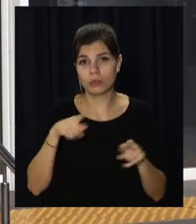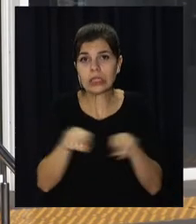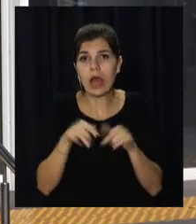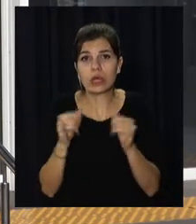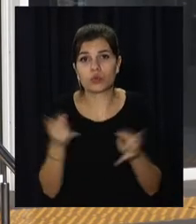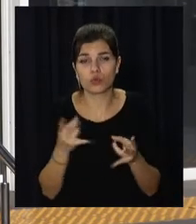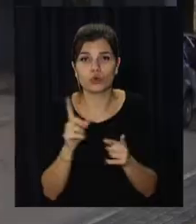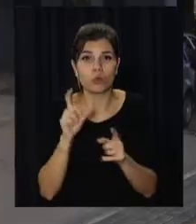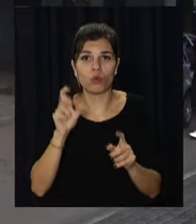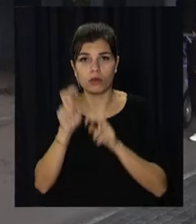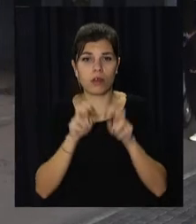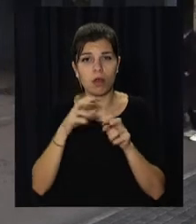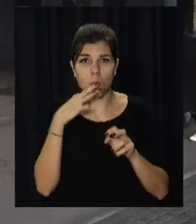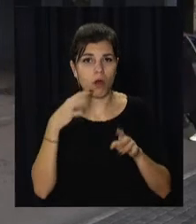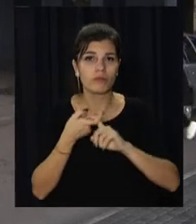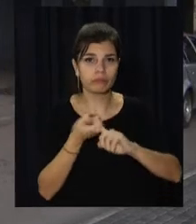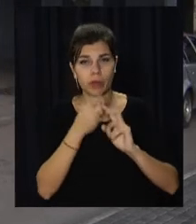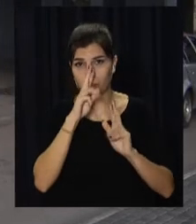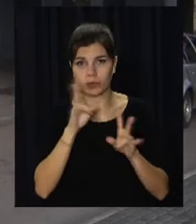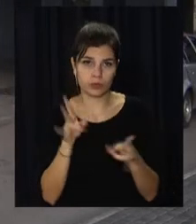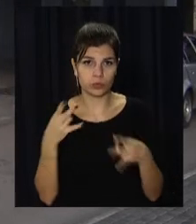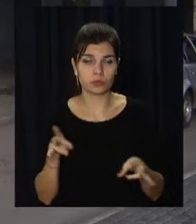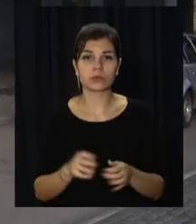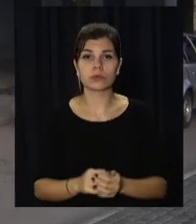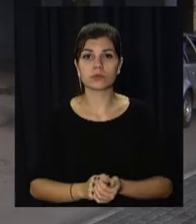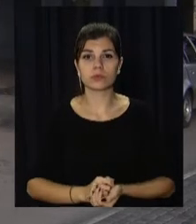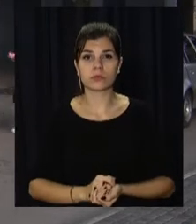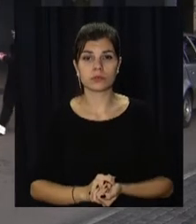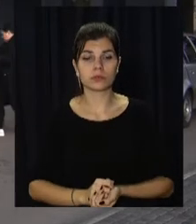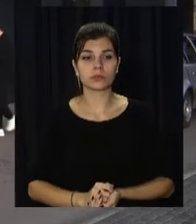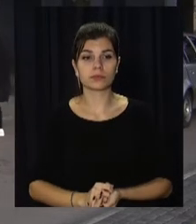Олександр Тушенко, Роман Івашинов, Сергій Макаров, ОПЕН-НЮЗ, телеканал «Відкритий».